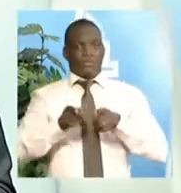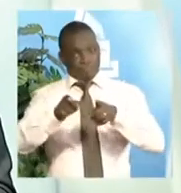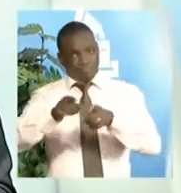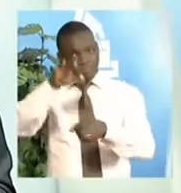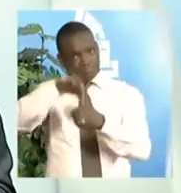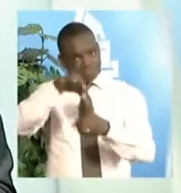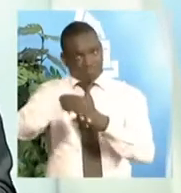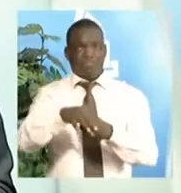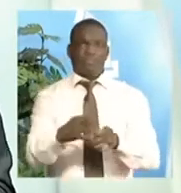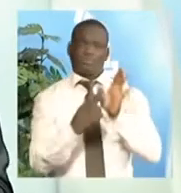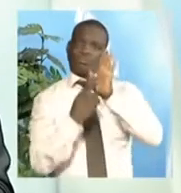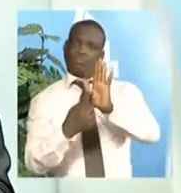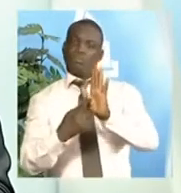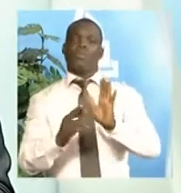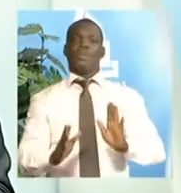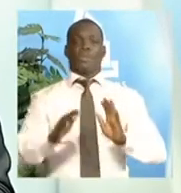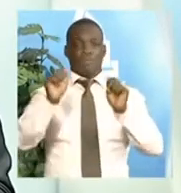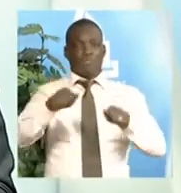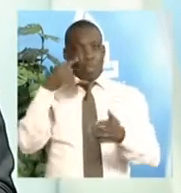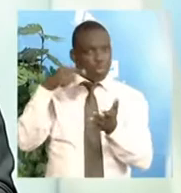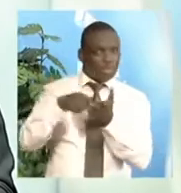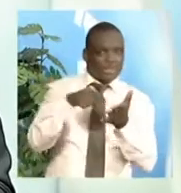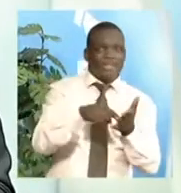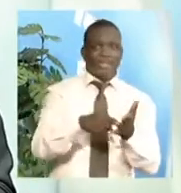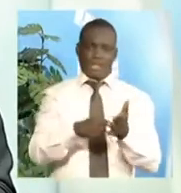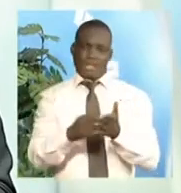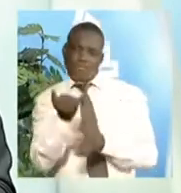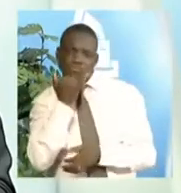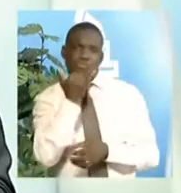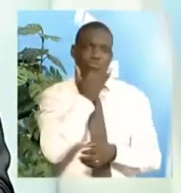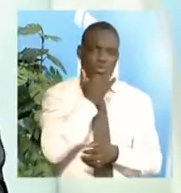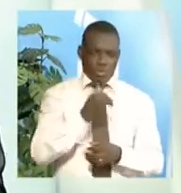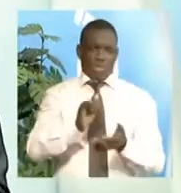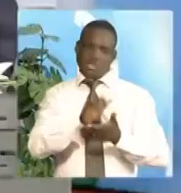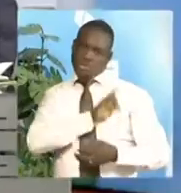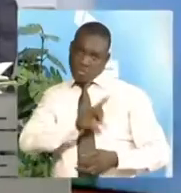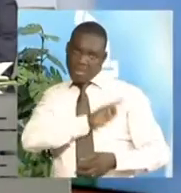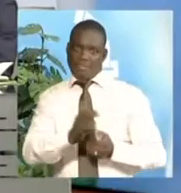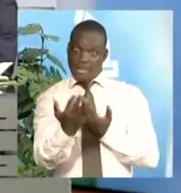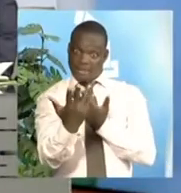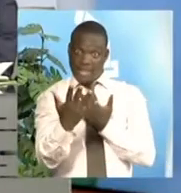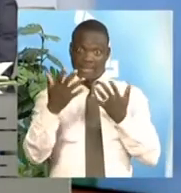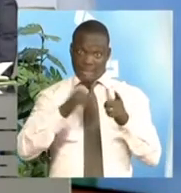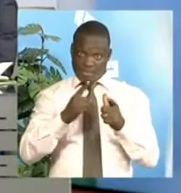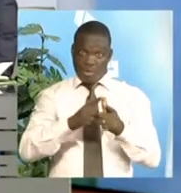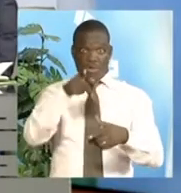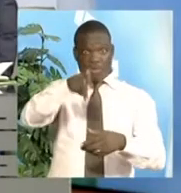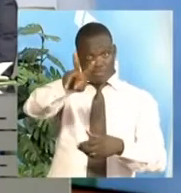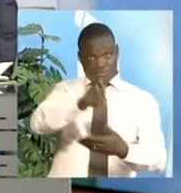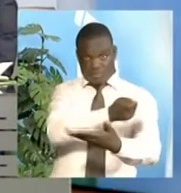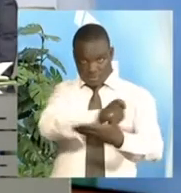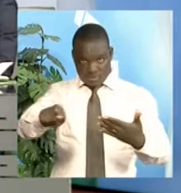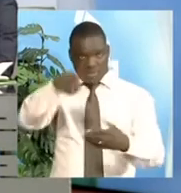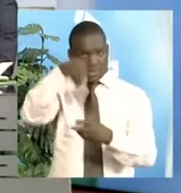que le représentant constate des irrégularités. Mais il lui est loisir de les consigner dans le procès verbal. Mais il ne peut